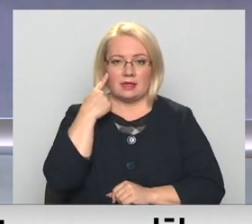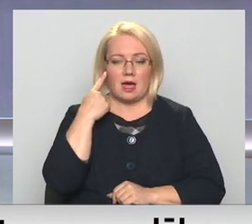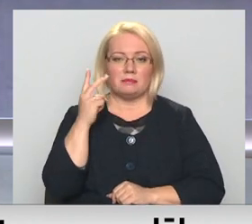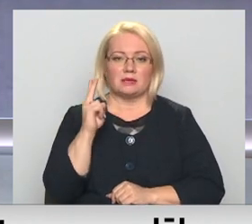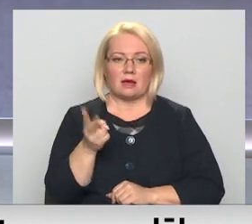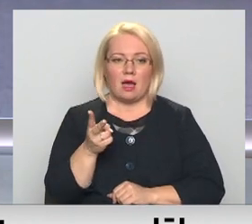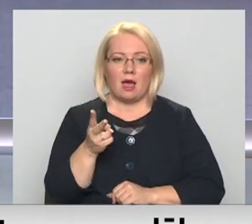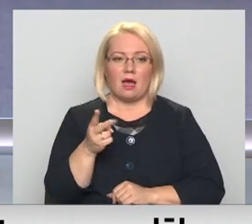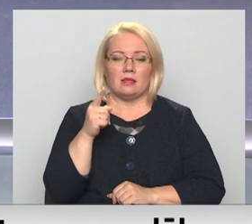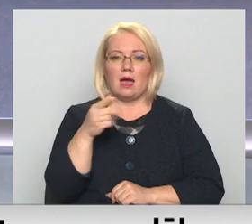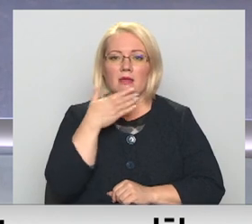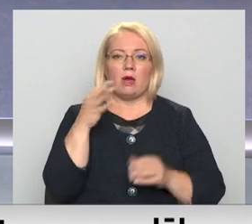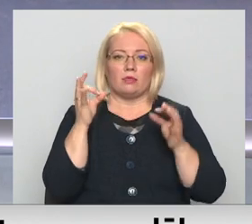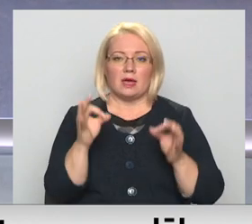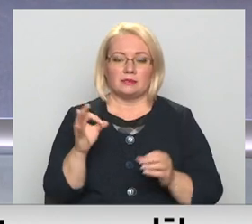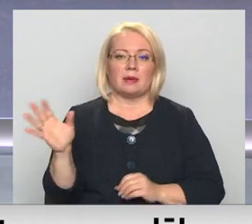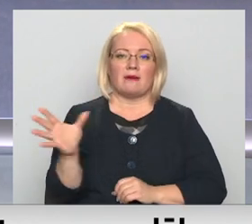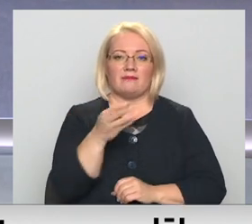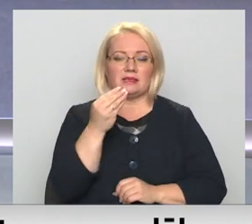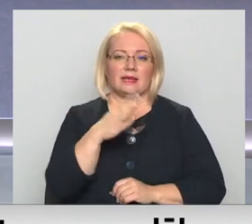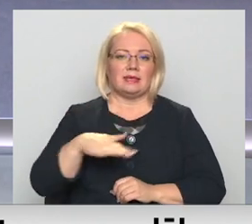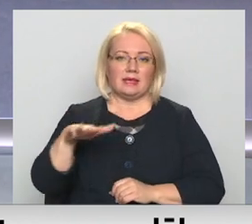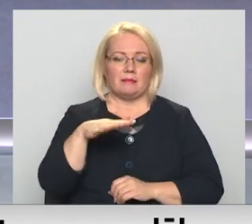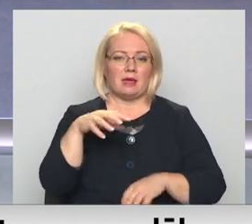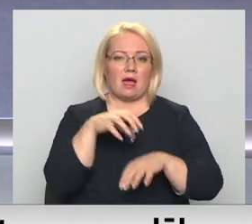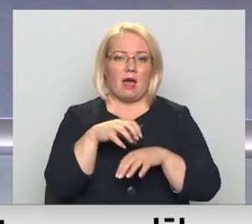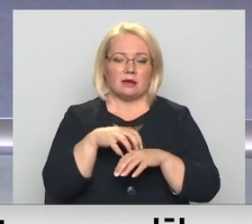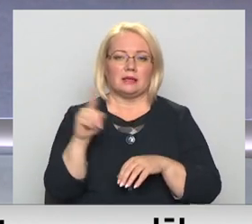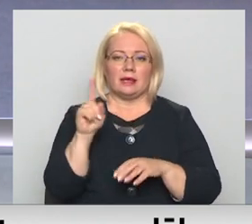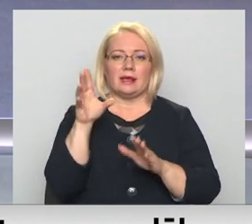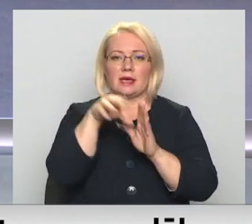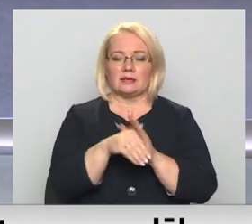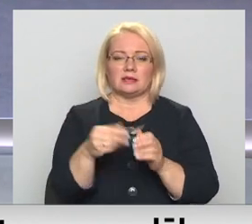tādā vairs nav taisnība un ka visas ģimenes ārstu prakses ir iesaistījušās vakcinācijas procesās.